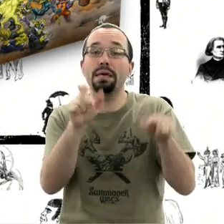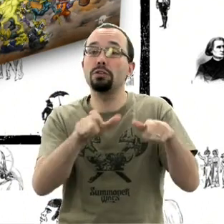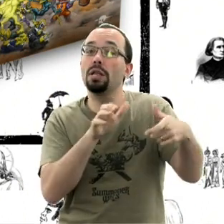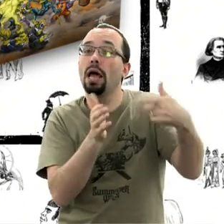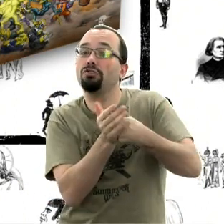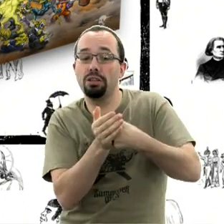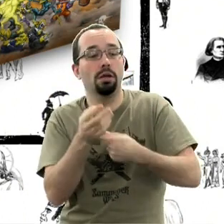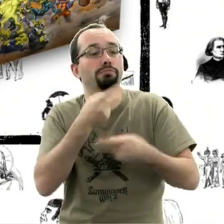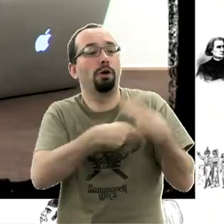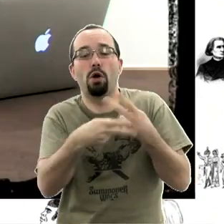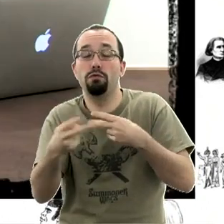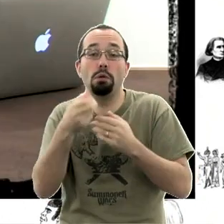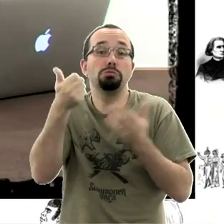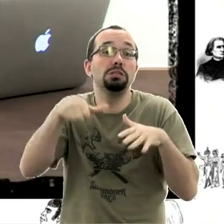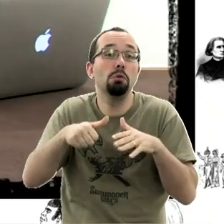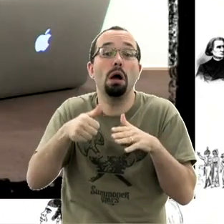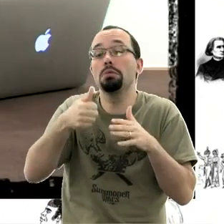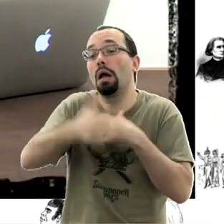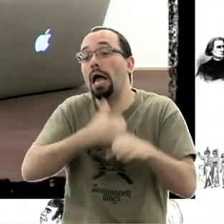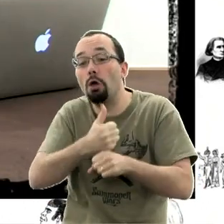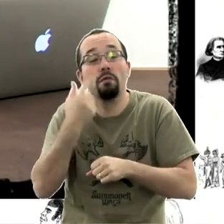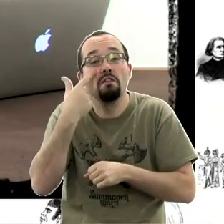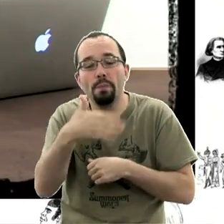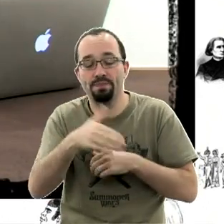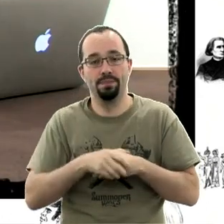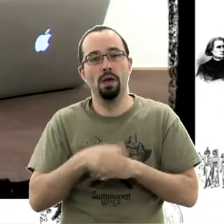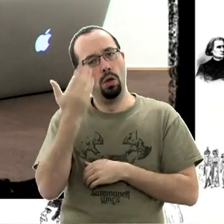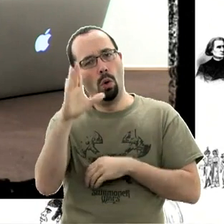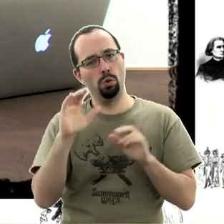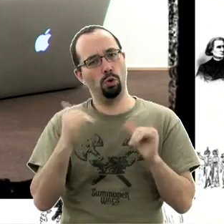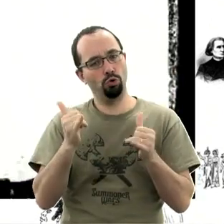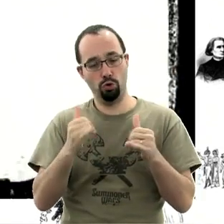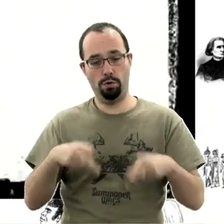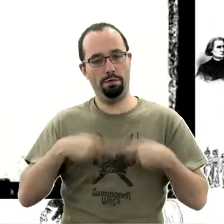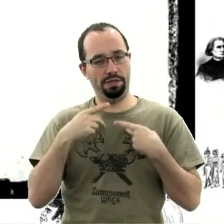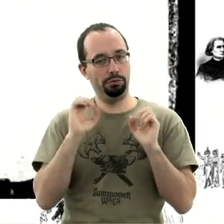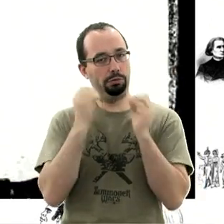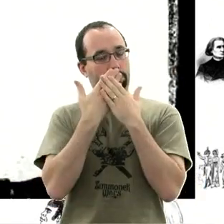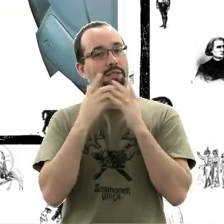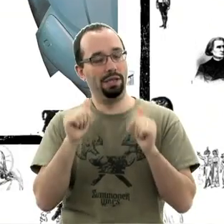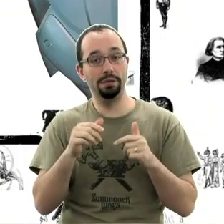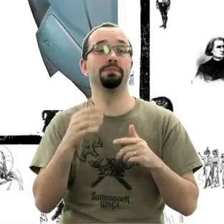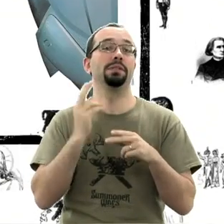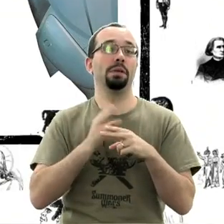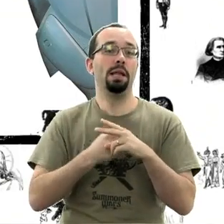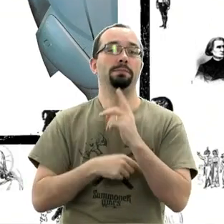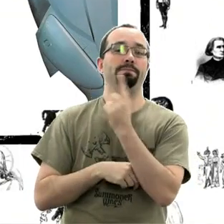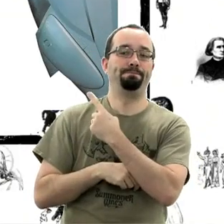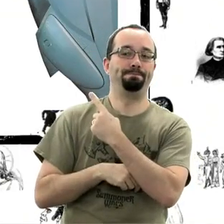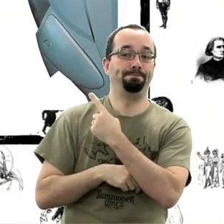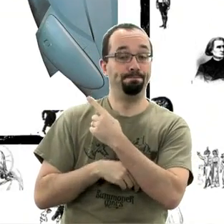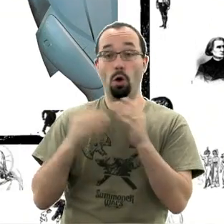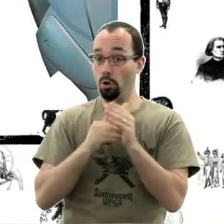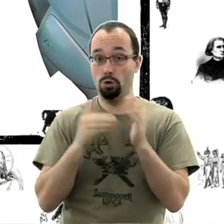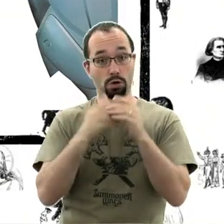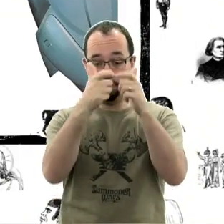-être 6 mois, 1 an, on verra bien. Vient ensuite un autre jeu qui a une vie un peu étonnante, c'est Time Story. Time Story est encore présent dans le classement.